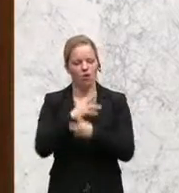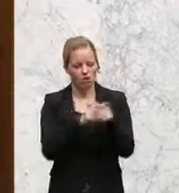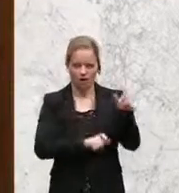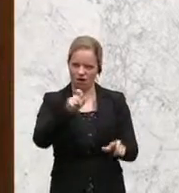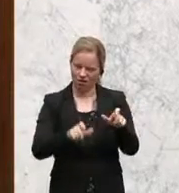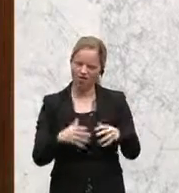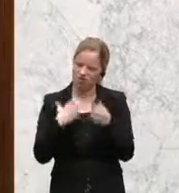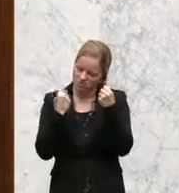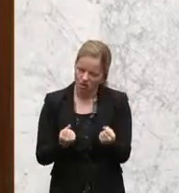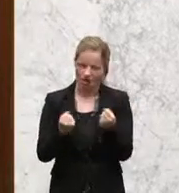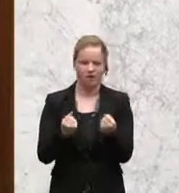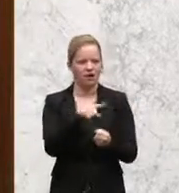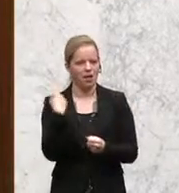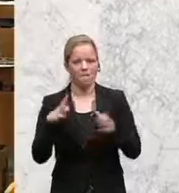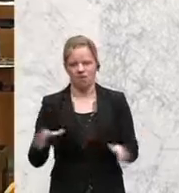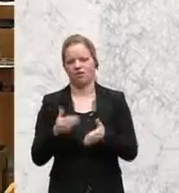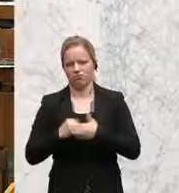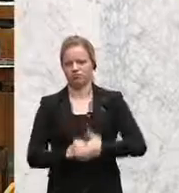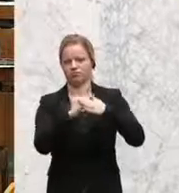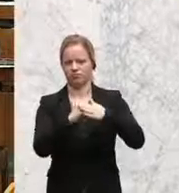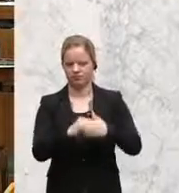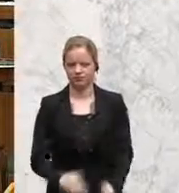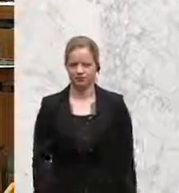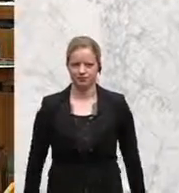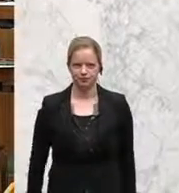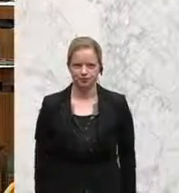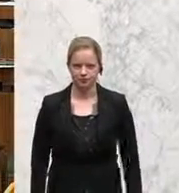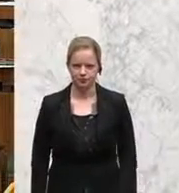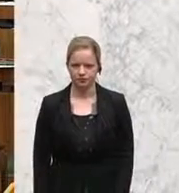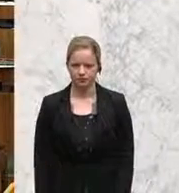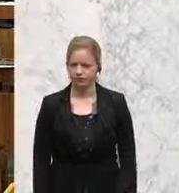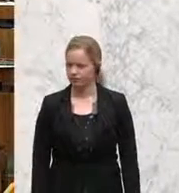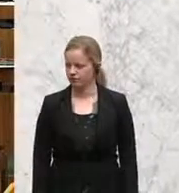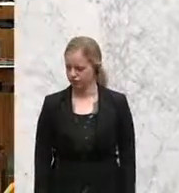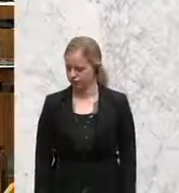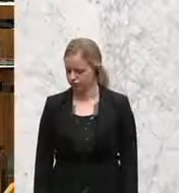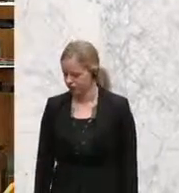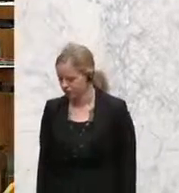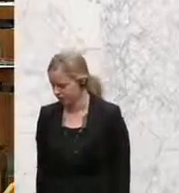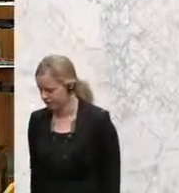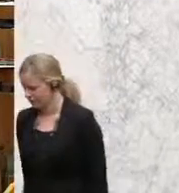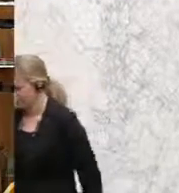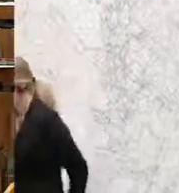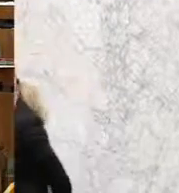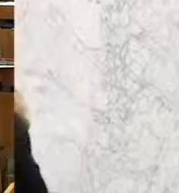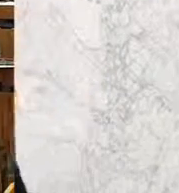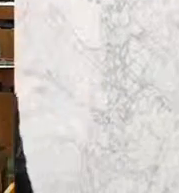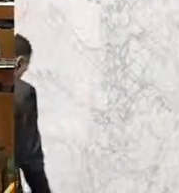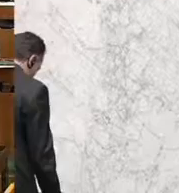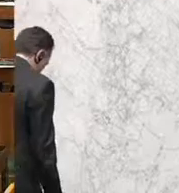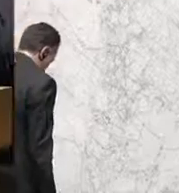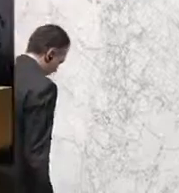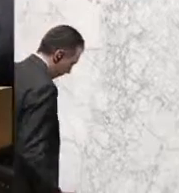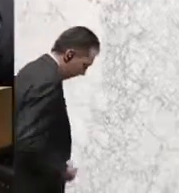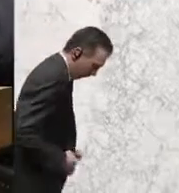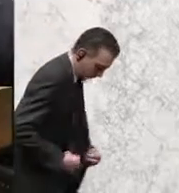unseren Beitrag zu leisten. Von 2014 auf 2015 sind die Verbrechen um 1,9 Prozent